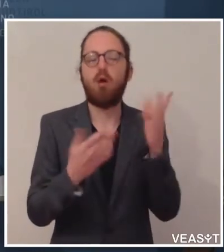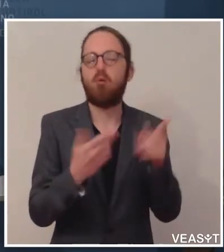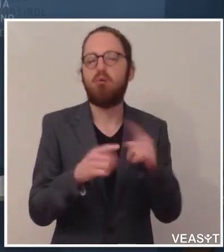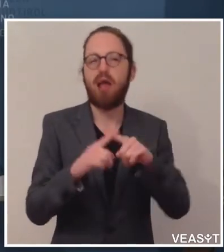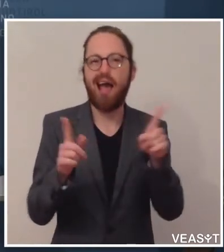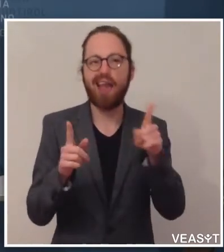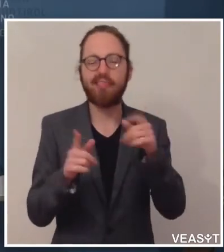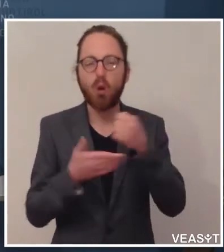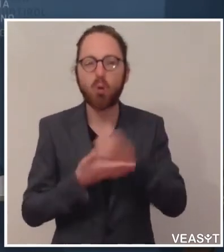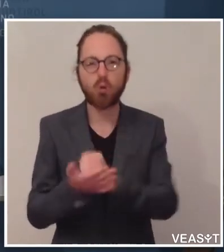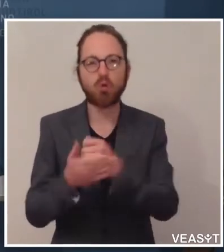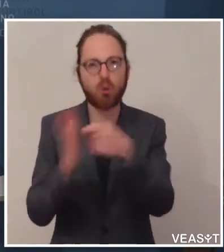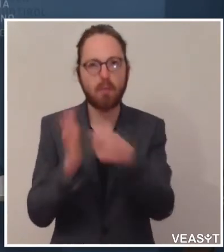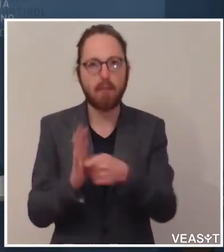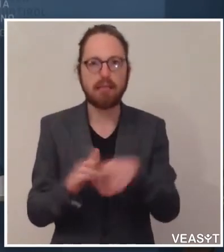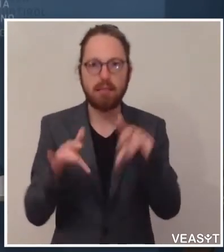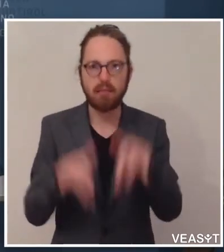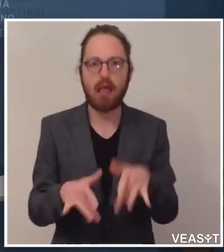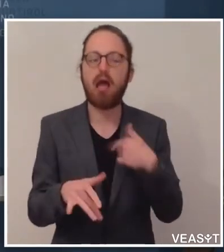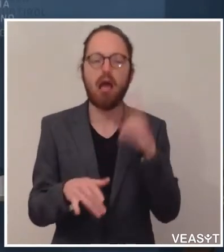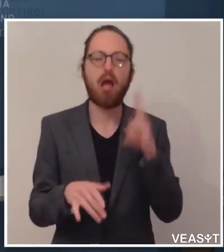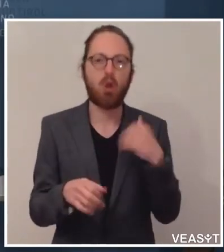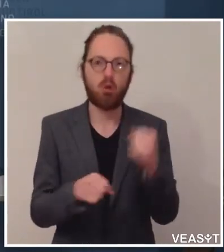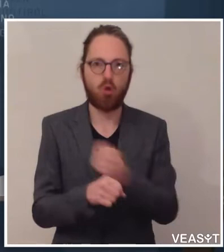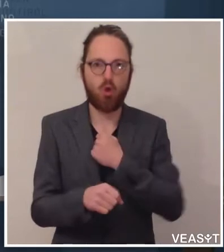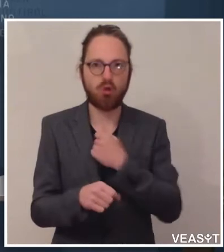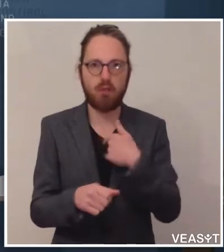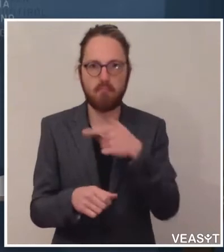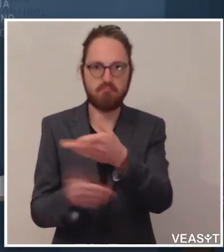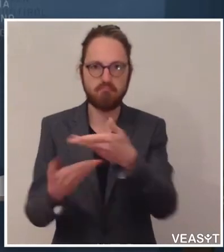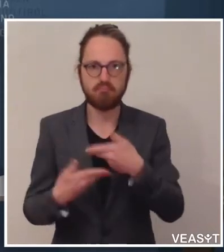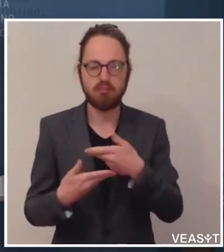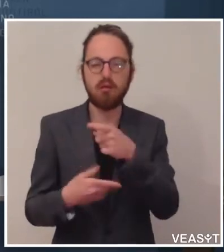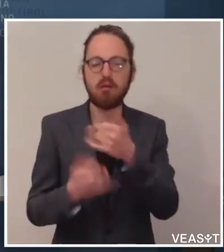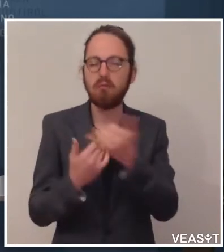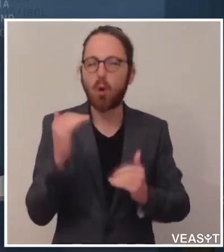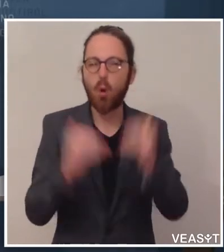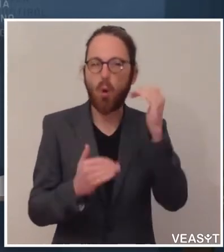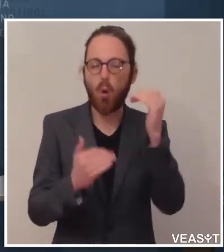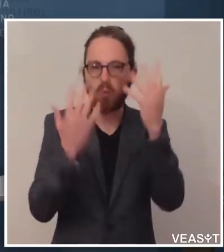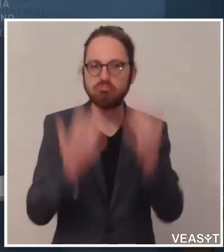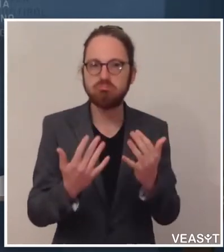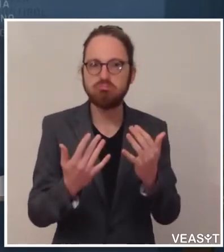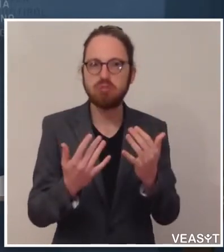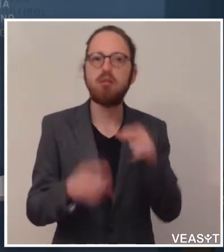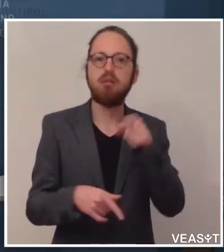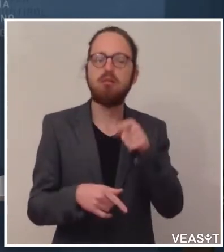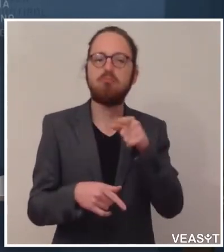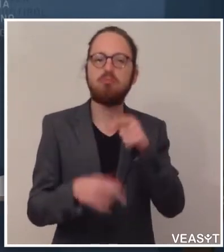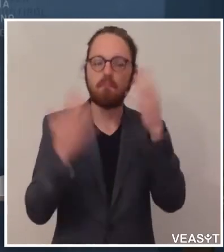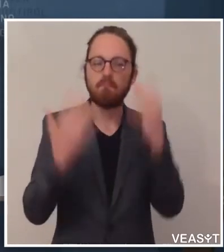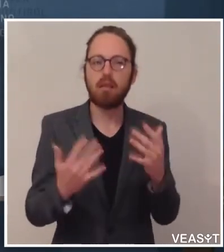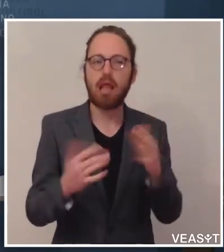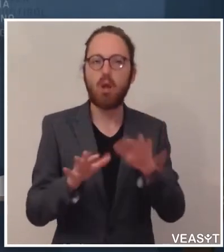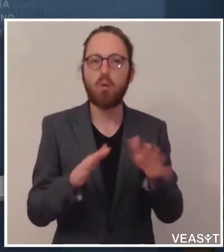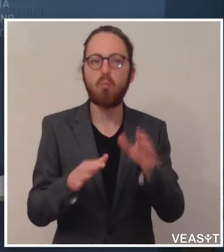Maßnahme auf Landes- oder Staatsebene fallen. Wie hoch sind die Beträge? Auch hier sind es Beträge, die, glaube ich, gut sind.